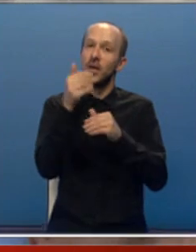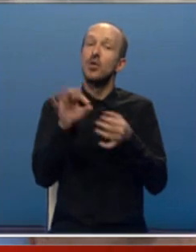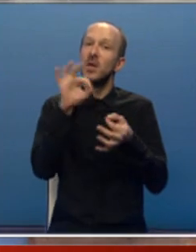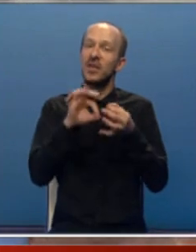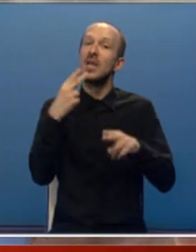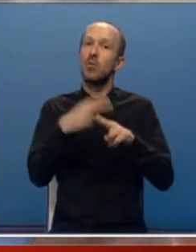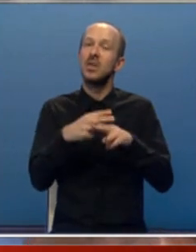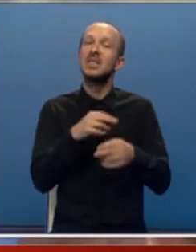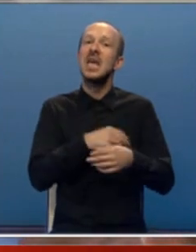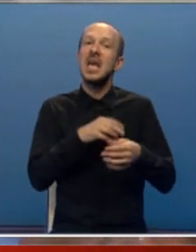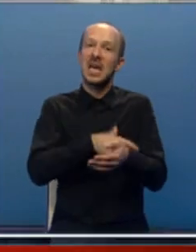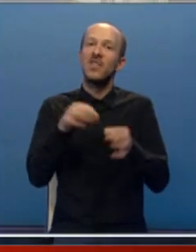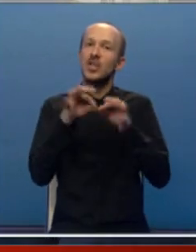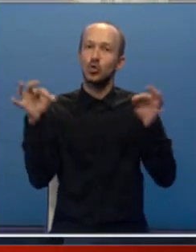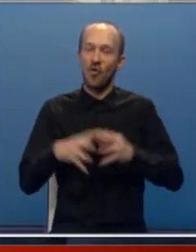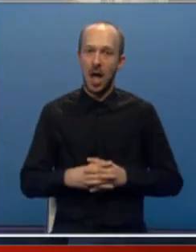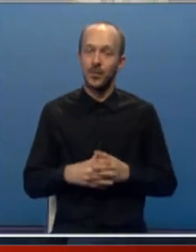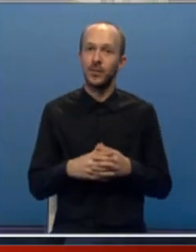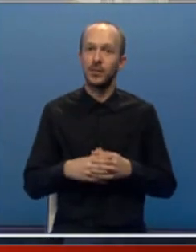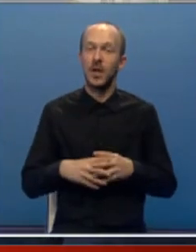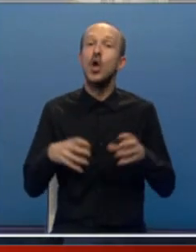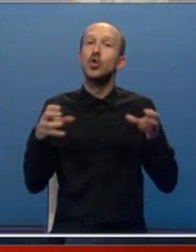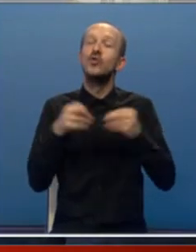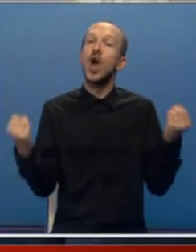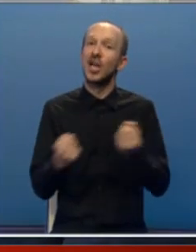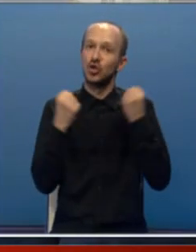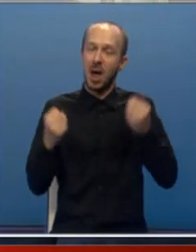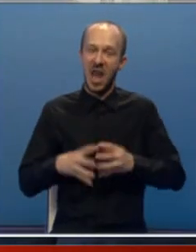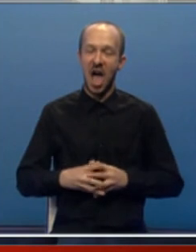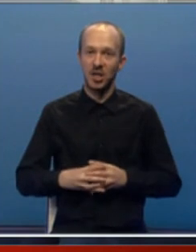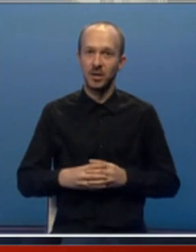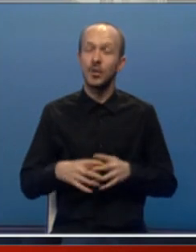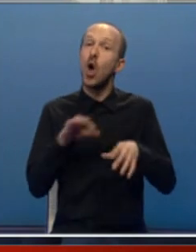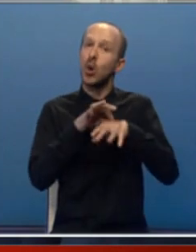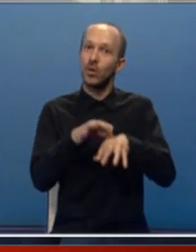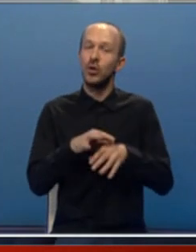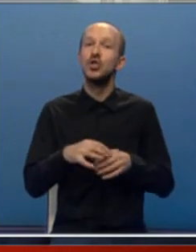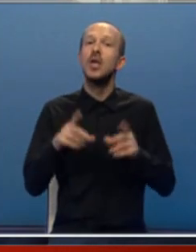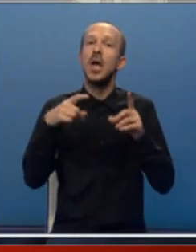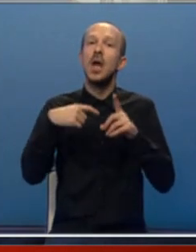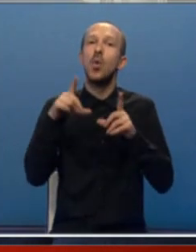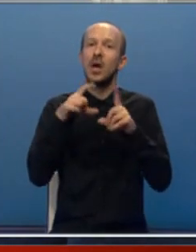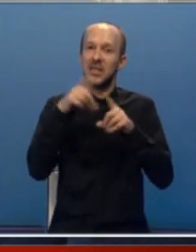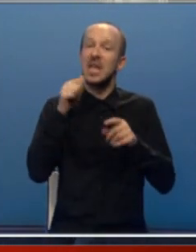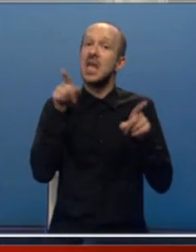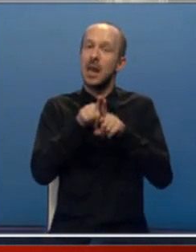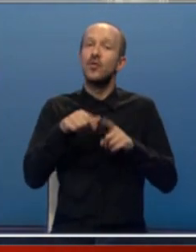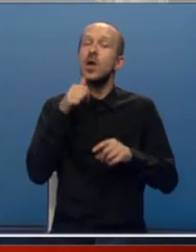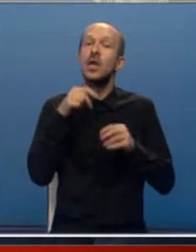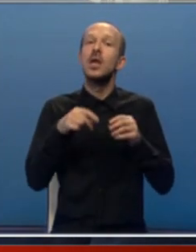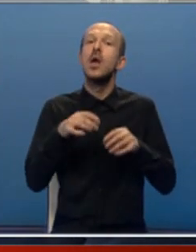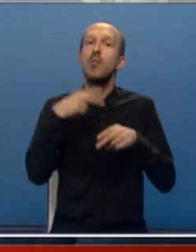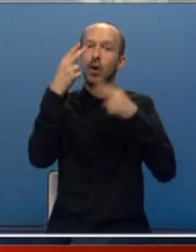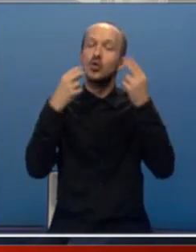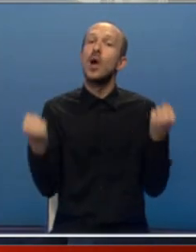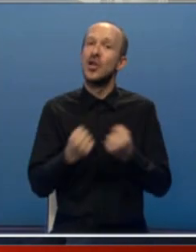prevencije bolesti krvnih sudova. Pored sveog društvenog angažmana, rukvodeći KBC-om, a i naravno društvenog